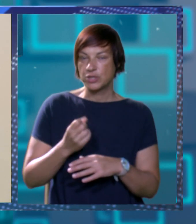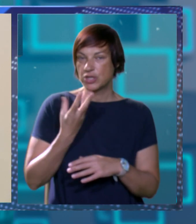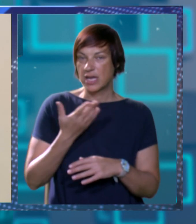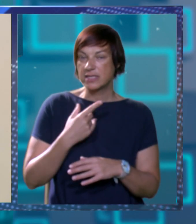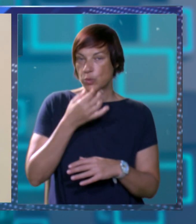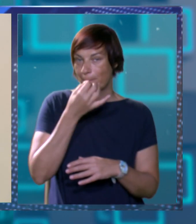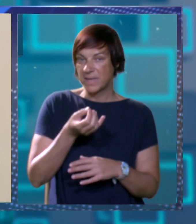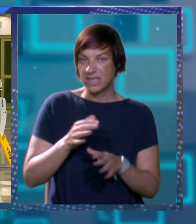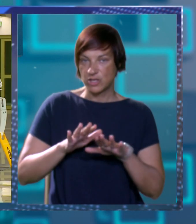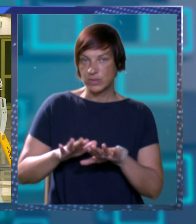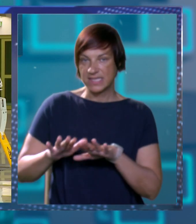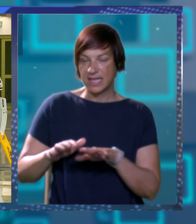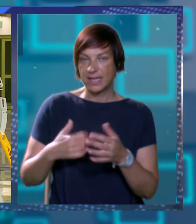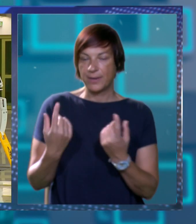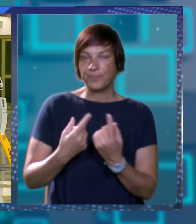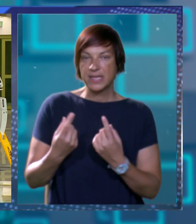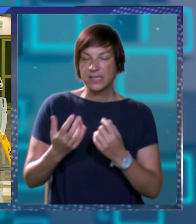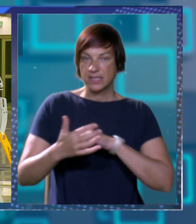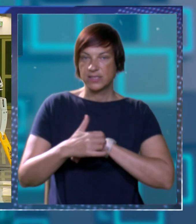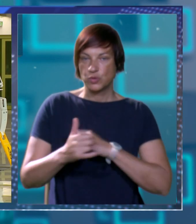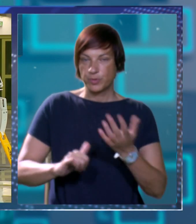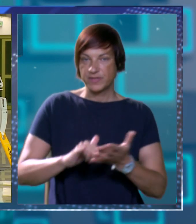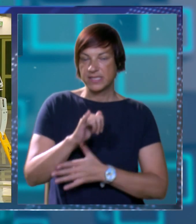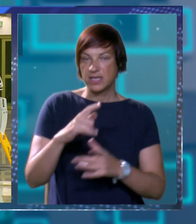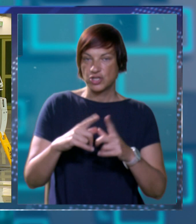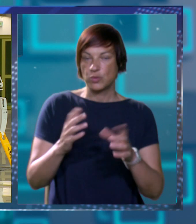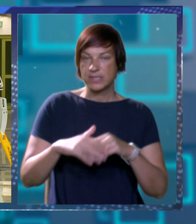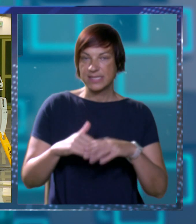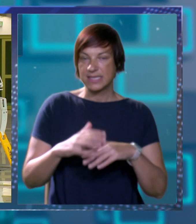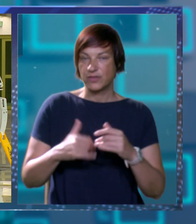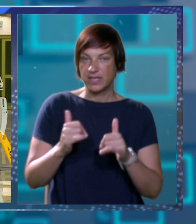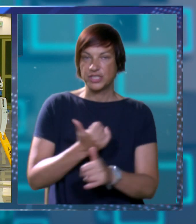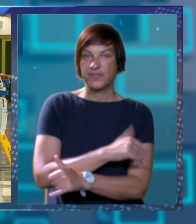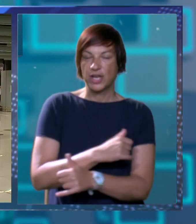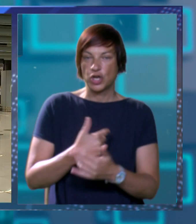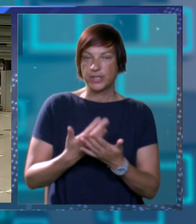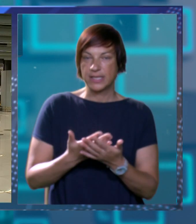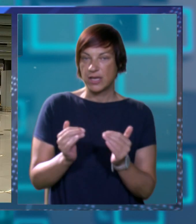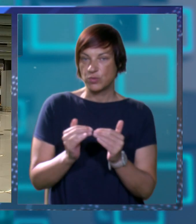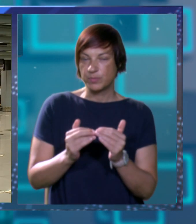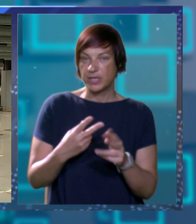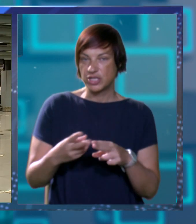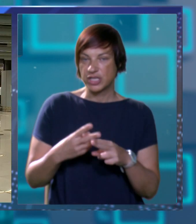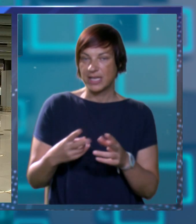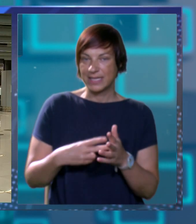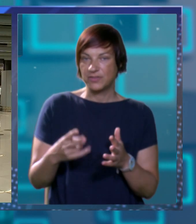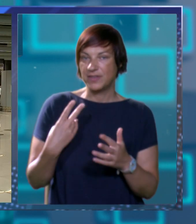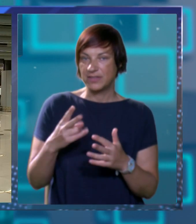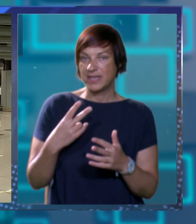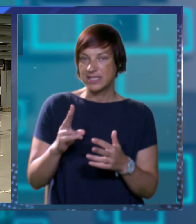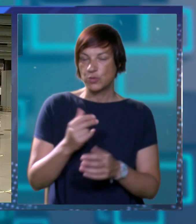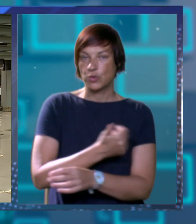u pitanju sjedala. A situacija u Dubrovačkoj zračnoj luci zadovoljavajuće i ove godine. Uspoređujući rezultate s